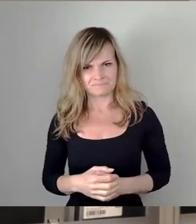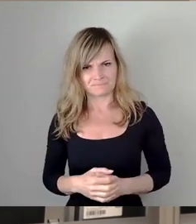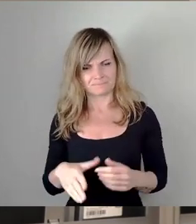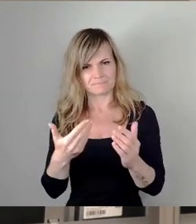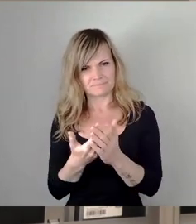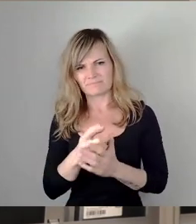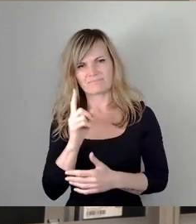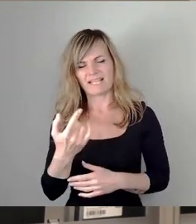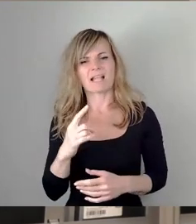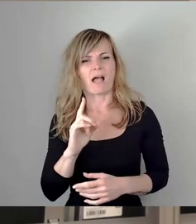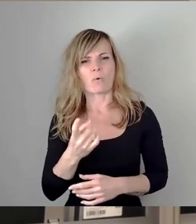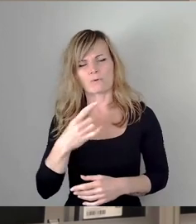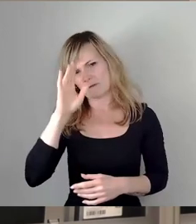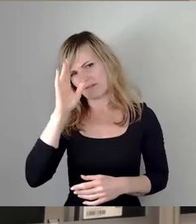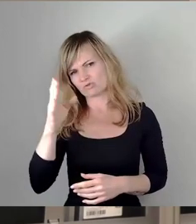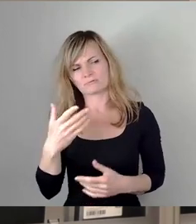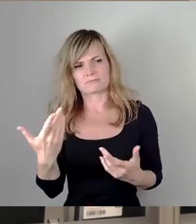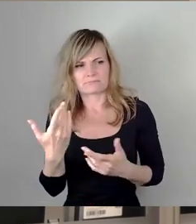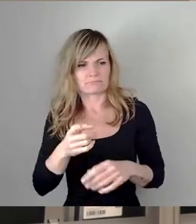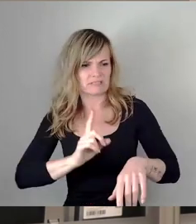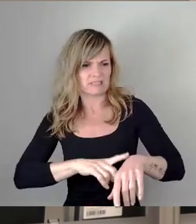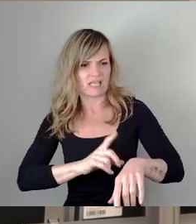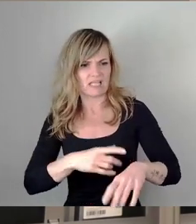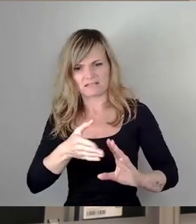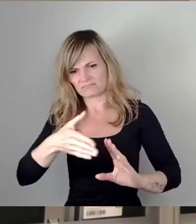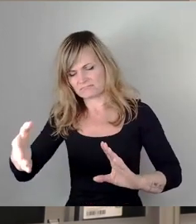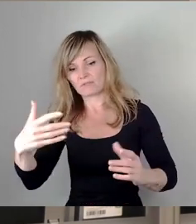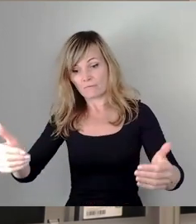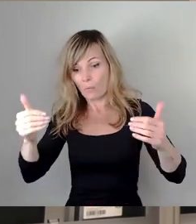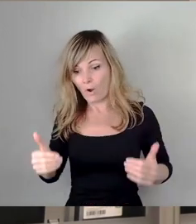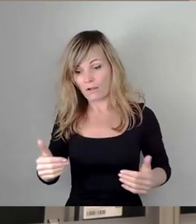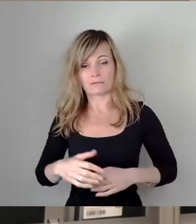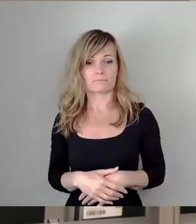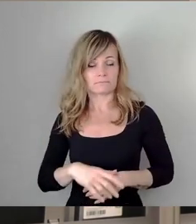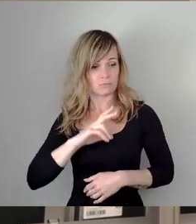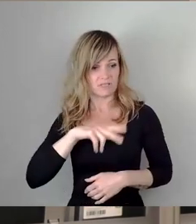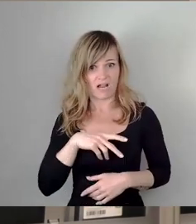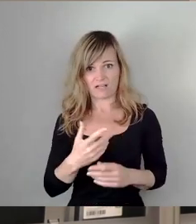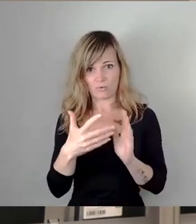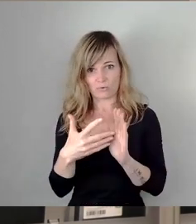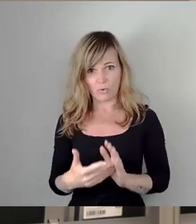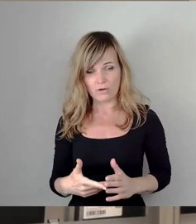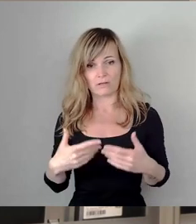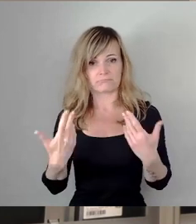wenig Sinn, einen Zeitraum vorzuverlegen, soziale Kontrolle. Ich glaube,